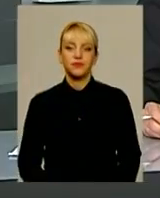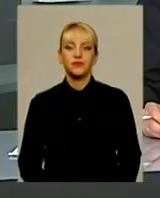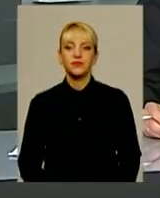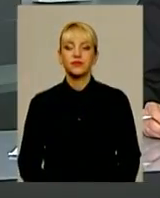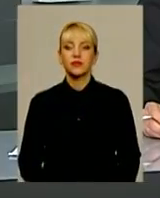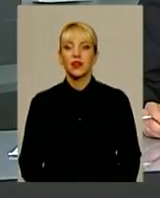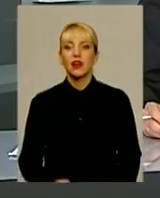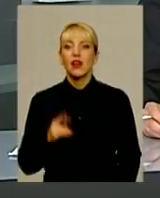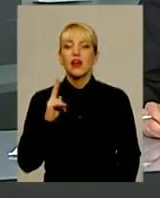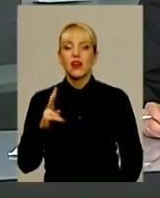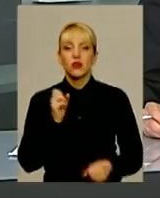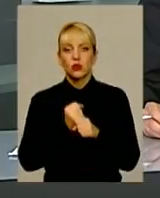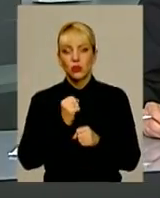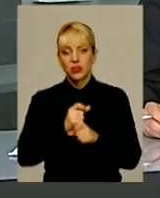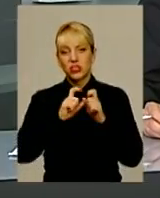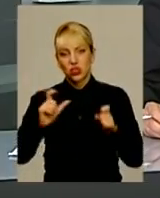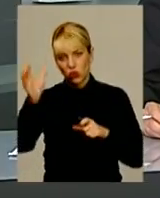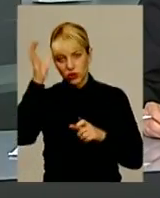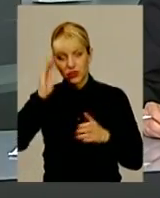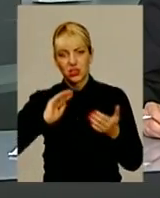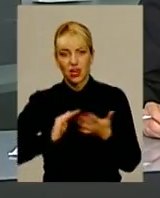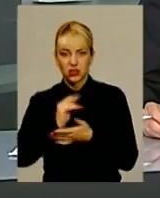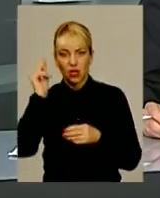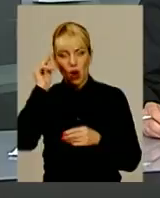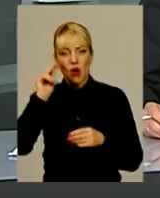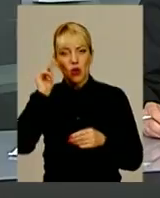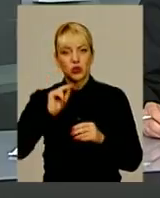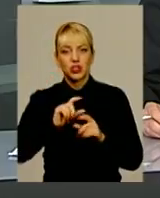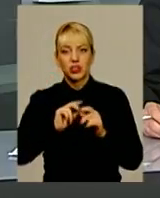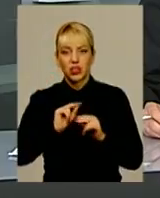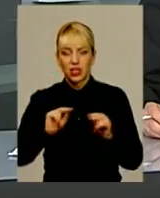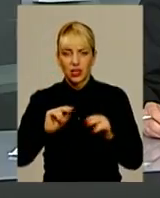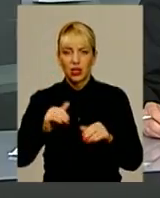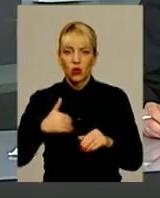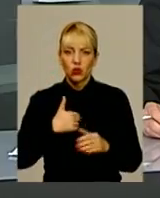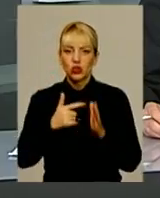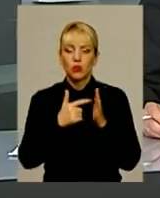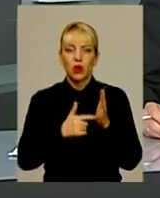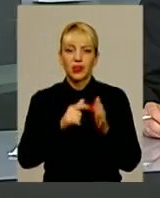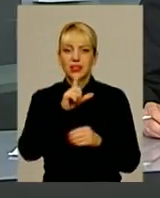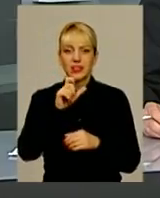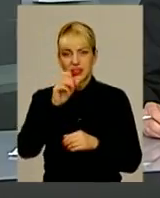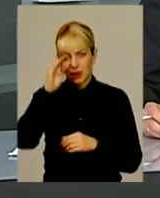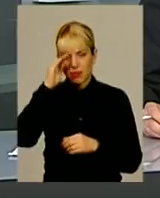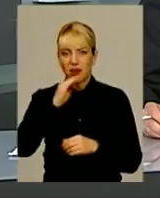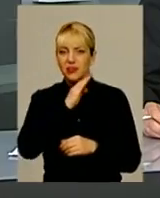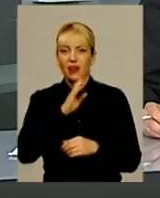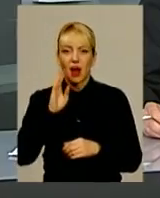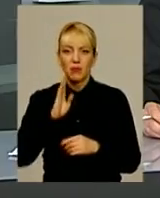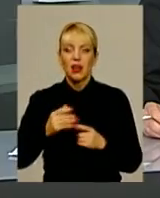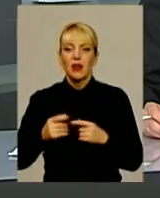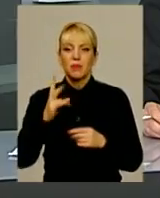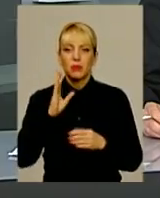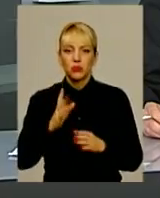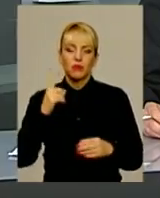Як зробити шкільну освіту якісною? Подільські вчителі хочуть порадитися з батьками. Найближчої суботи в Хмельницькому відбудеться